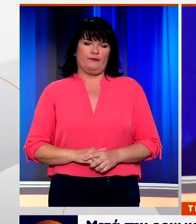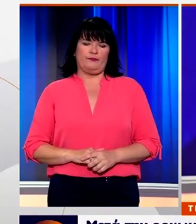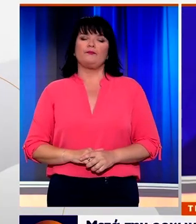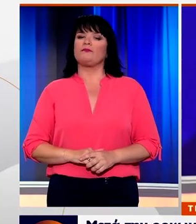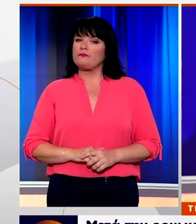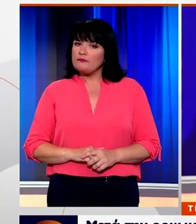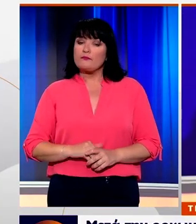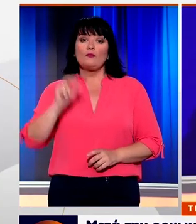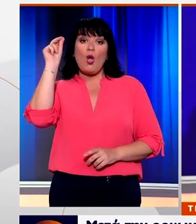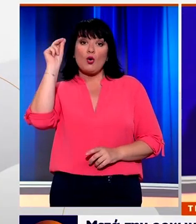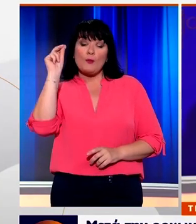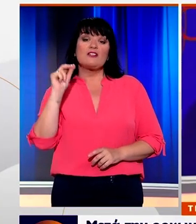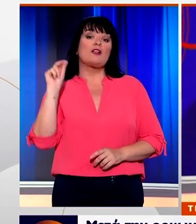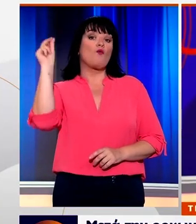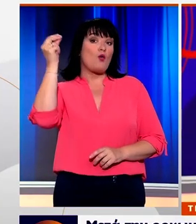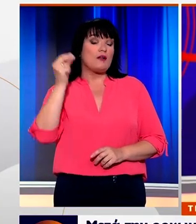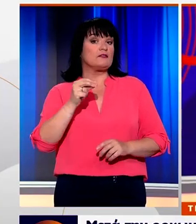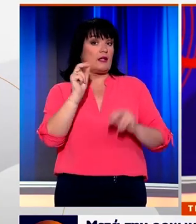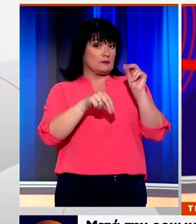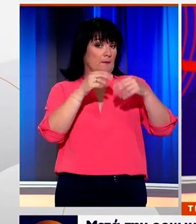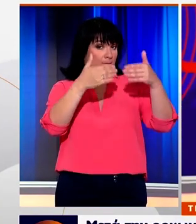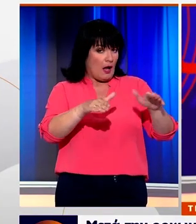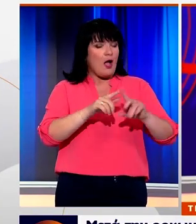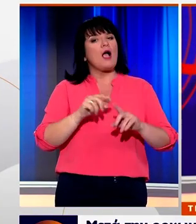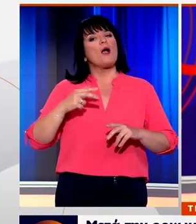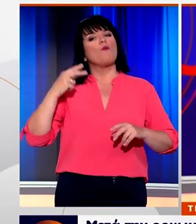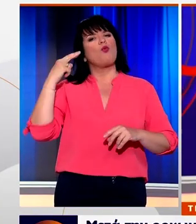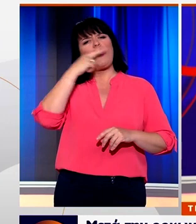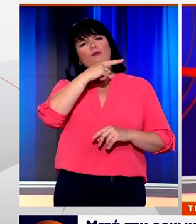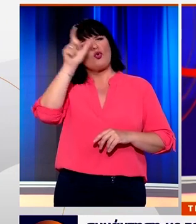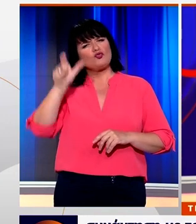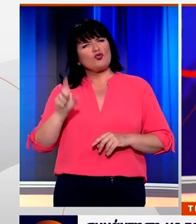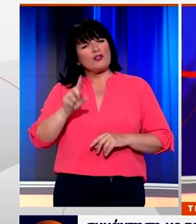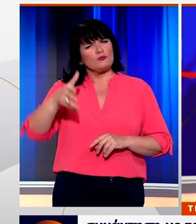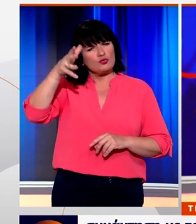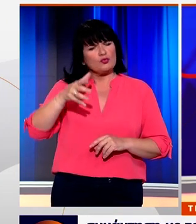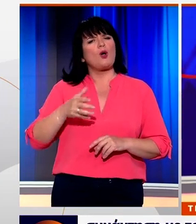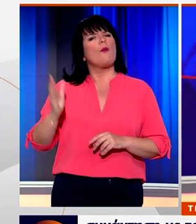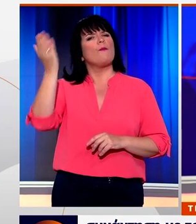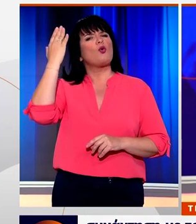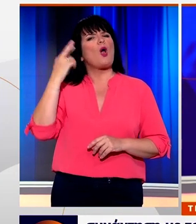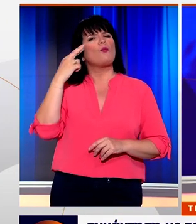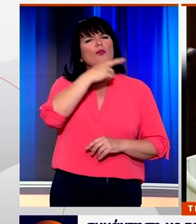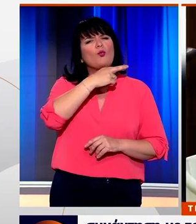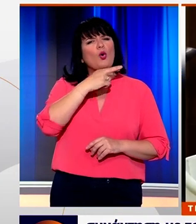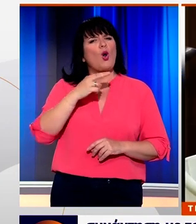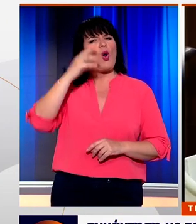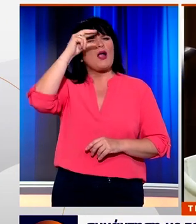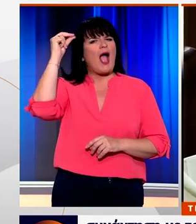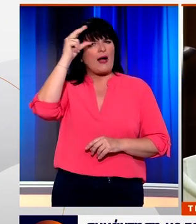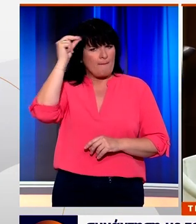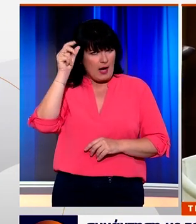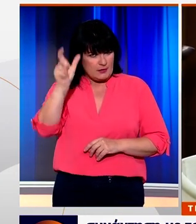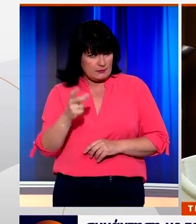Μετά την ορκομοσία των βουλευτών, ο Πρωθυπουργός Κυριάκος Μητσοτάκης είχε κατηδίαν συνάντηση με τον πρώην Πρωθυπουργό Κώστα Καραμανλή.